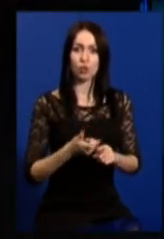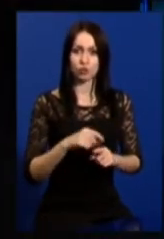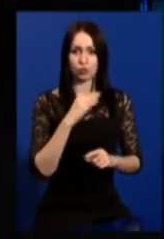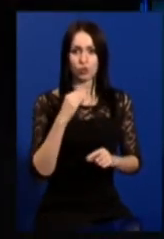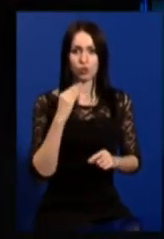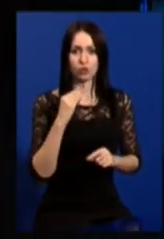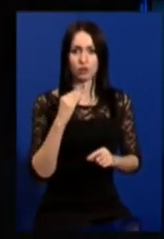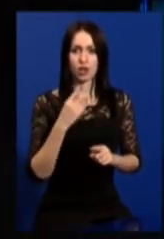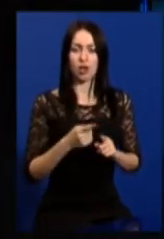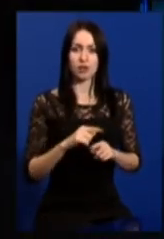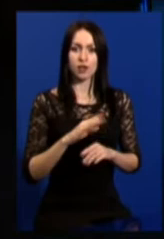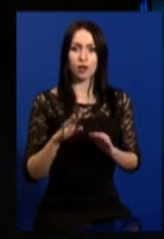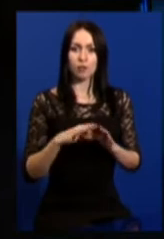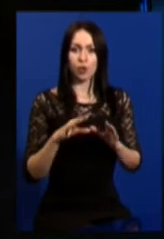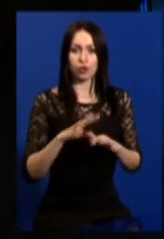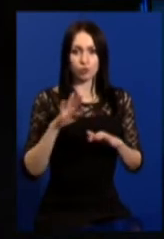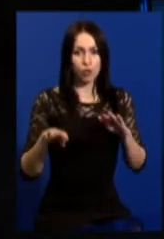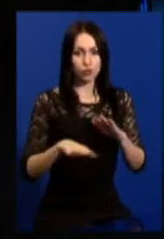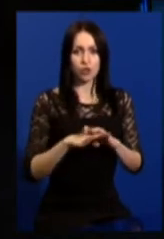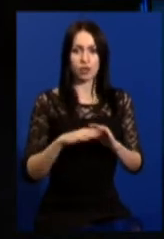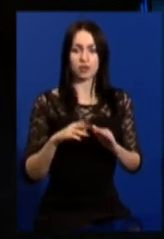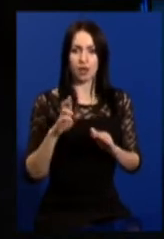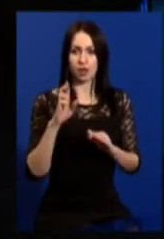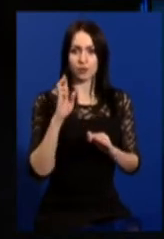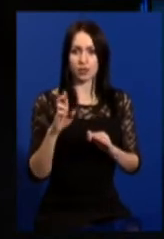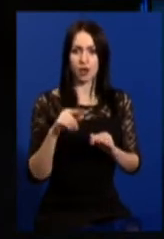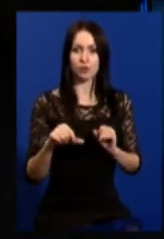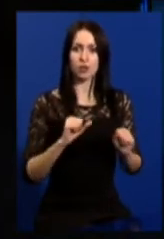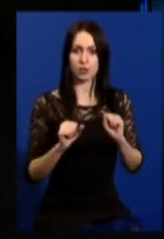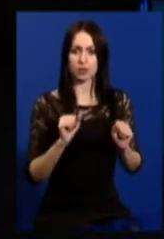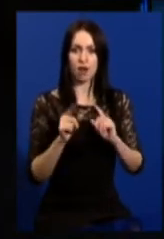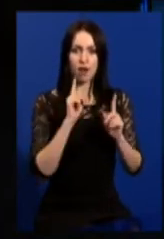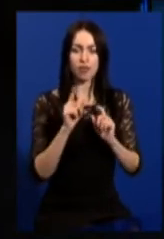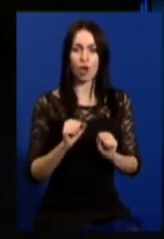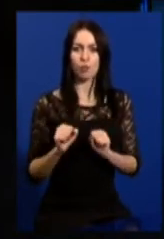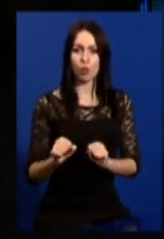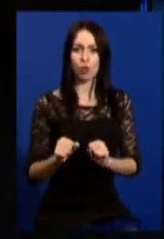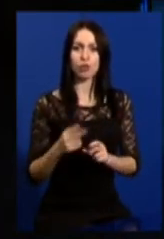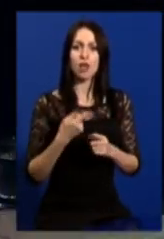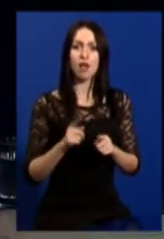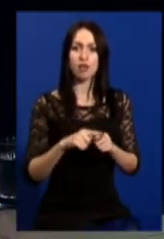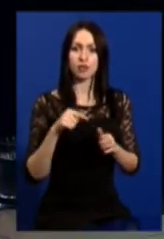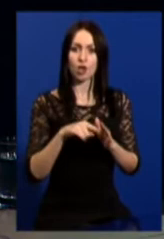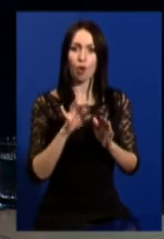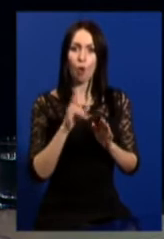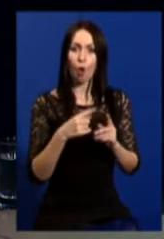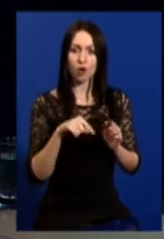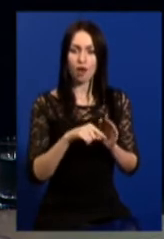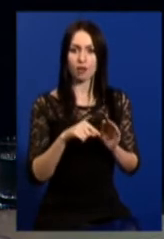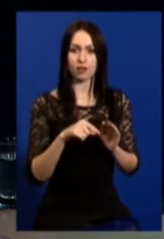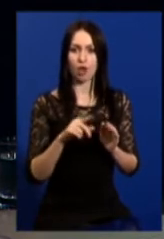багато питань. Цей орган підпорядковується обласній державної адміністрації, так? Рада оборони. Це орган обласної державної